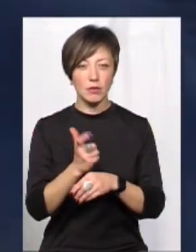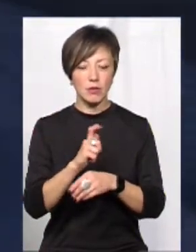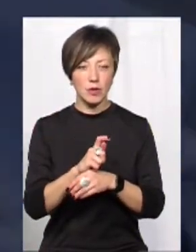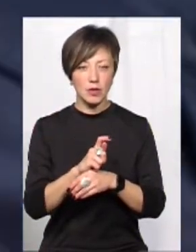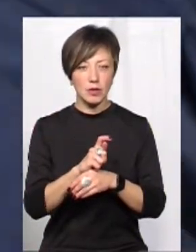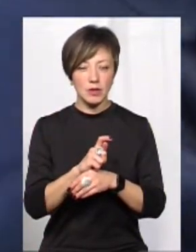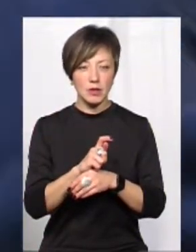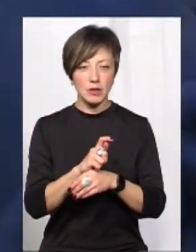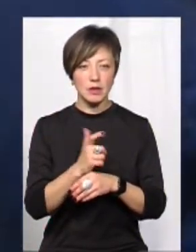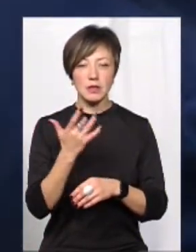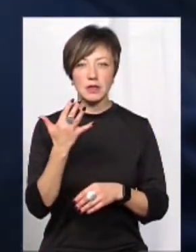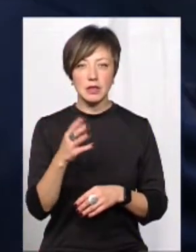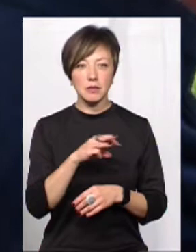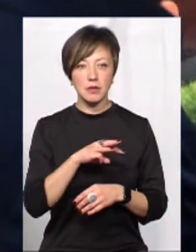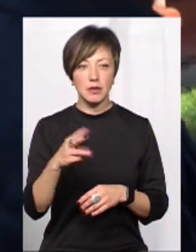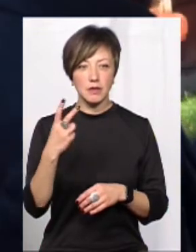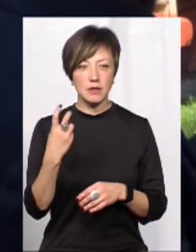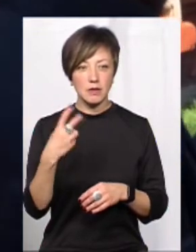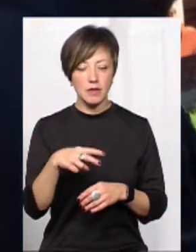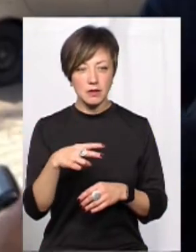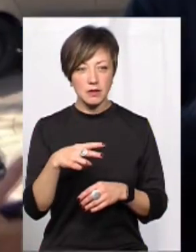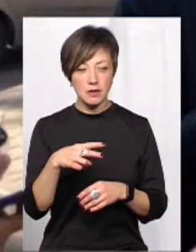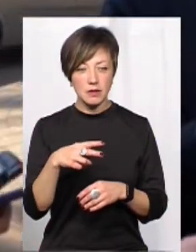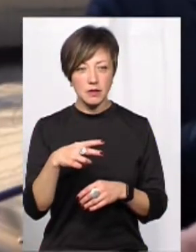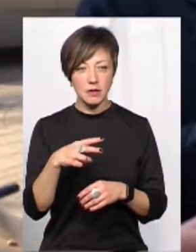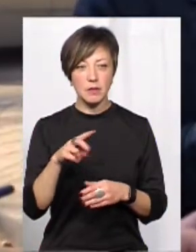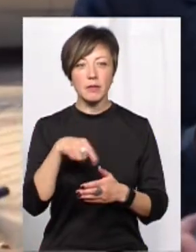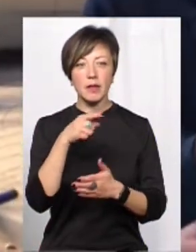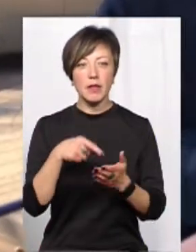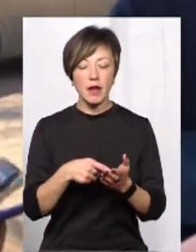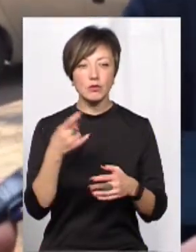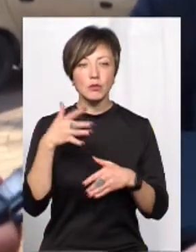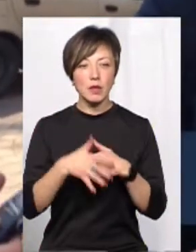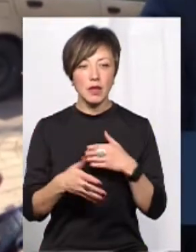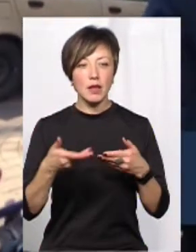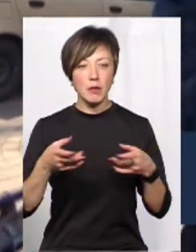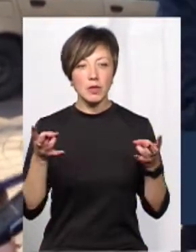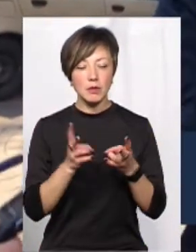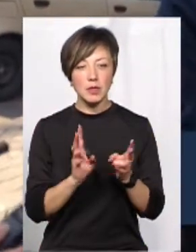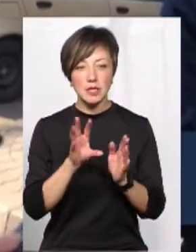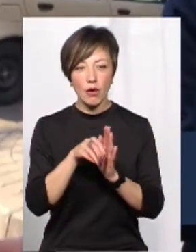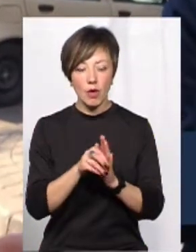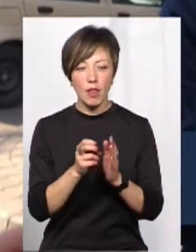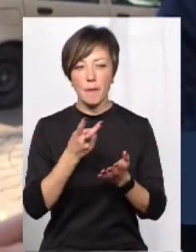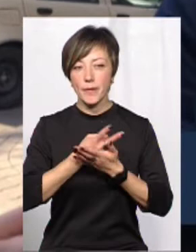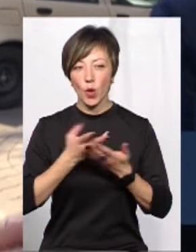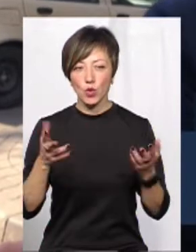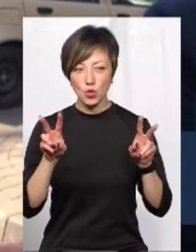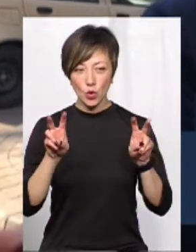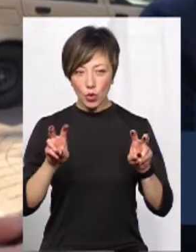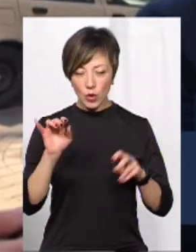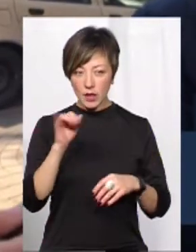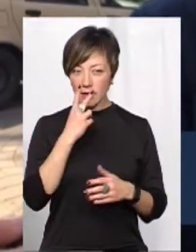мільйон гривень, 1,229 тисяч. Детальніше, щоб зрозуміти, нам потрібно заходити вже на Прозоро і